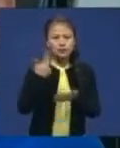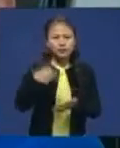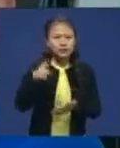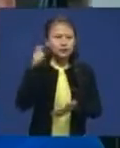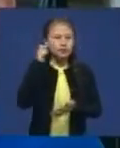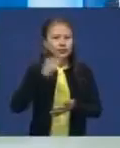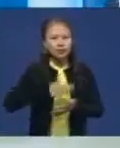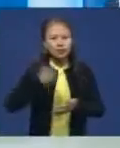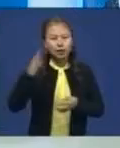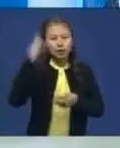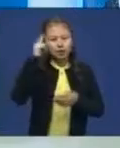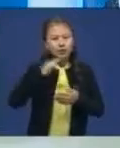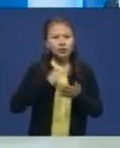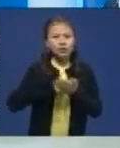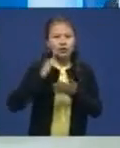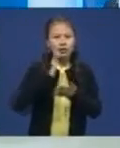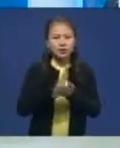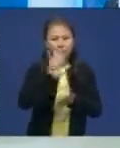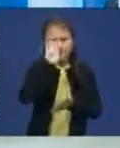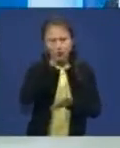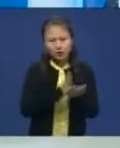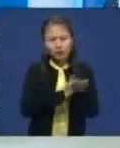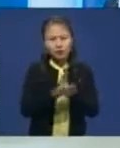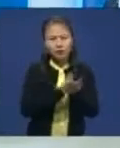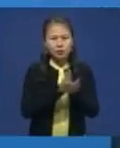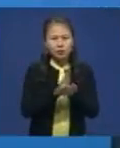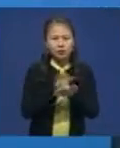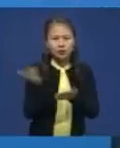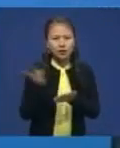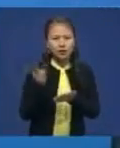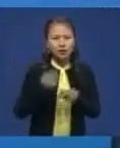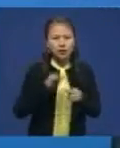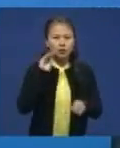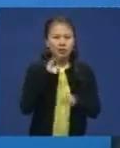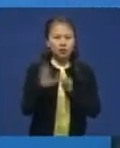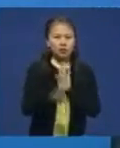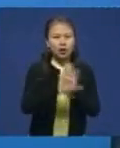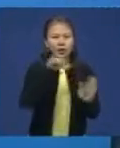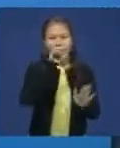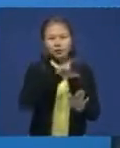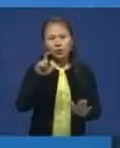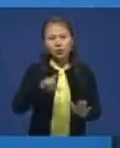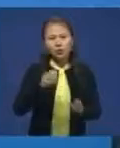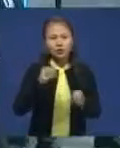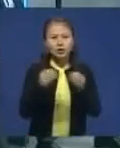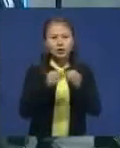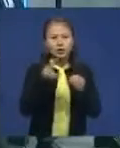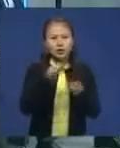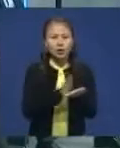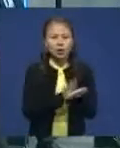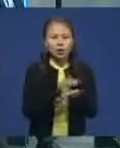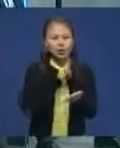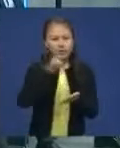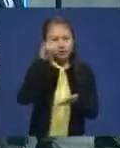-дан асқан жоғары білімі бар, әрі жұмыс өтілік емінде 5 жыл болу керек. Сонда яқы сенат депутаттығына кандидат соңғы 10 жыл көлемінде